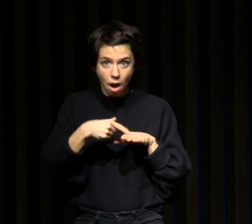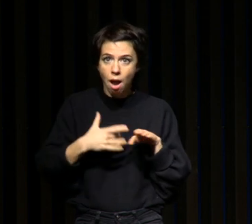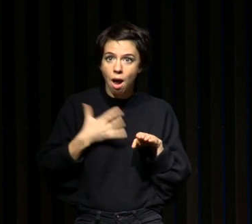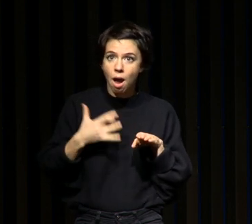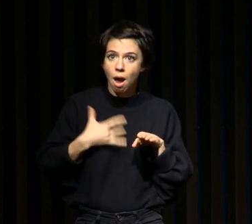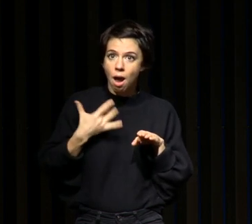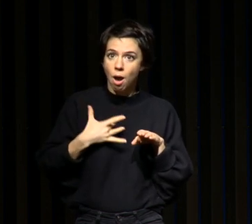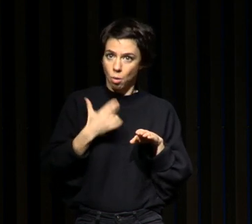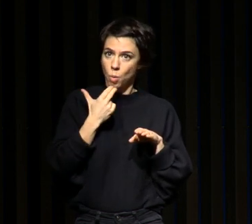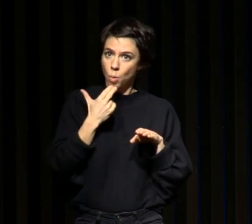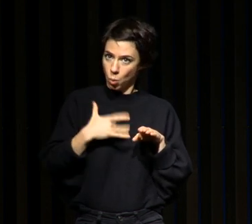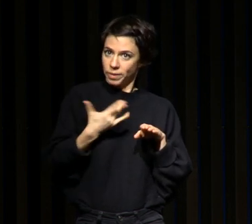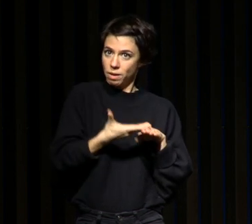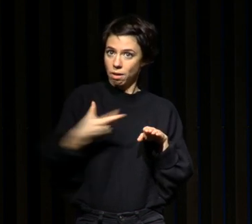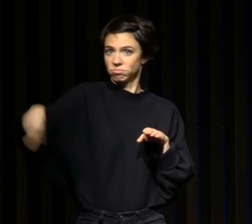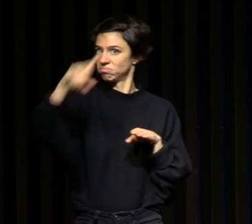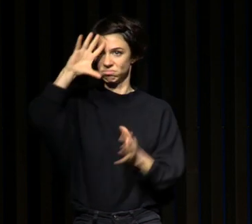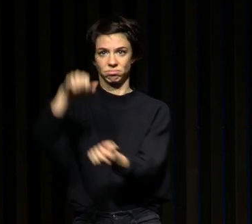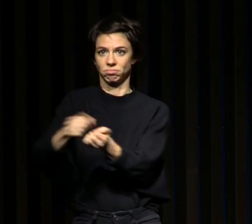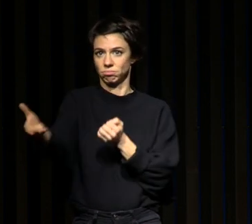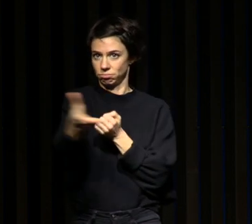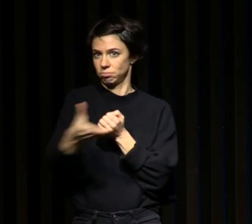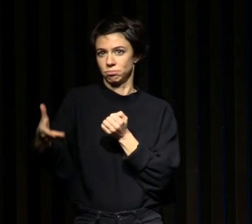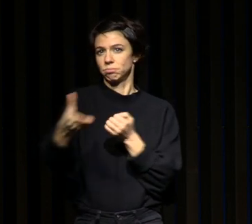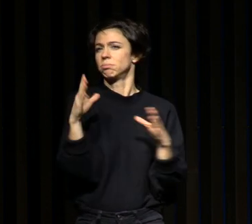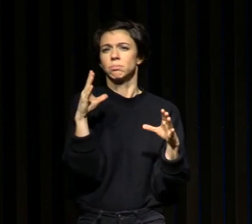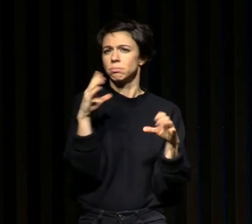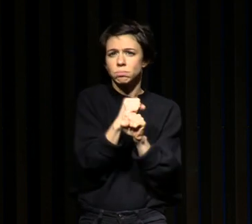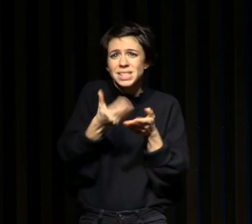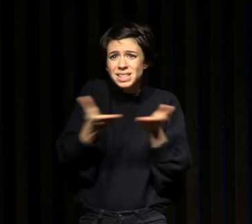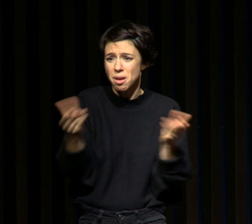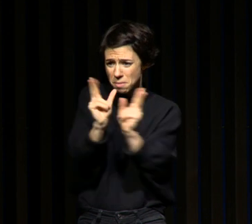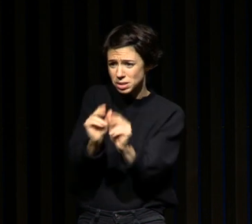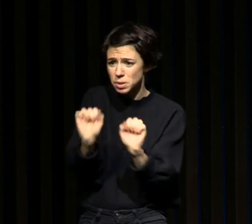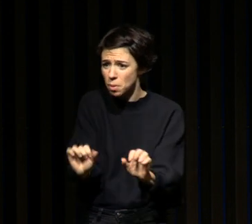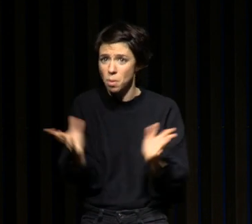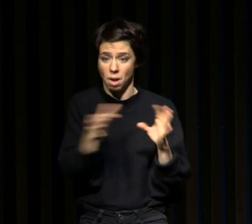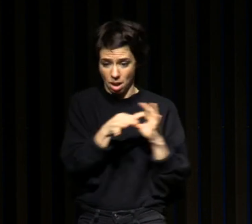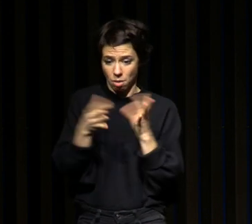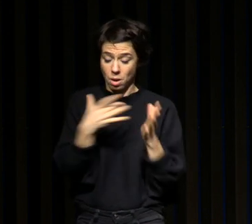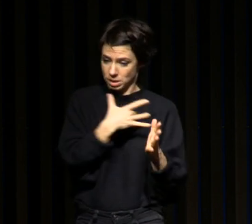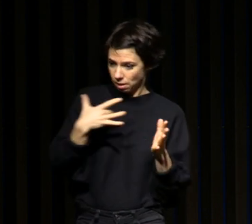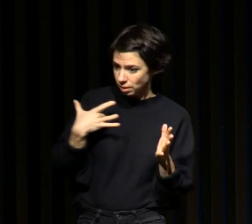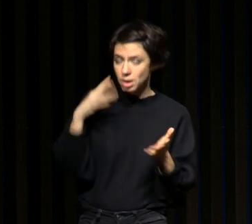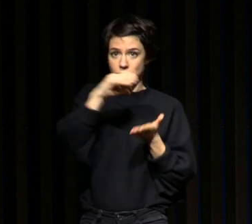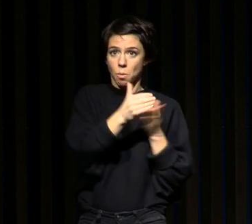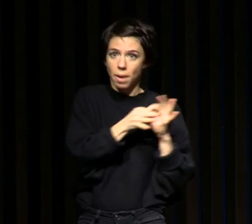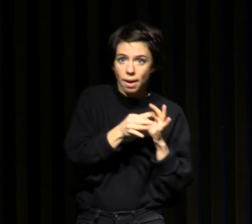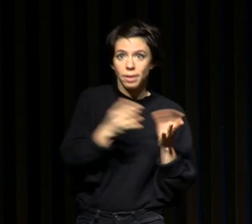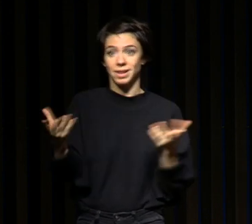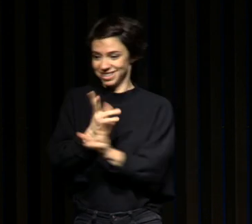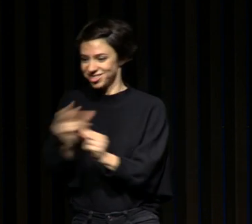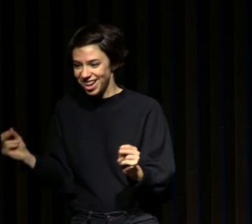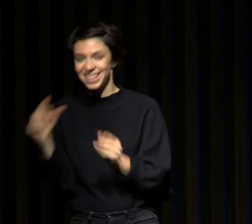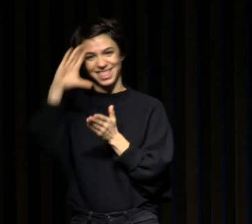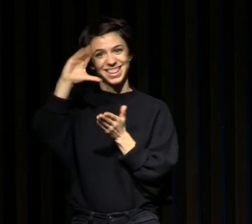langages termes, dans des langages simples, autour de concepts comme la santé liée au sommeil et l'hygiène du sommeil. Alors qu'est-ce que